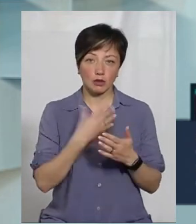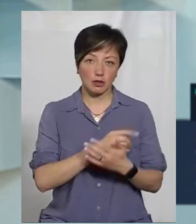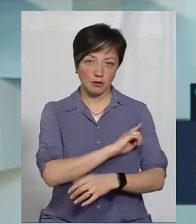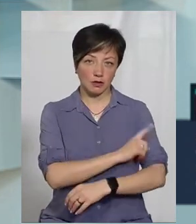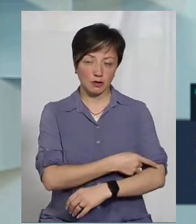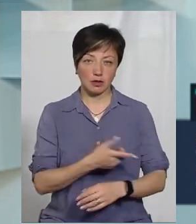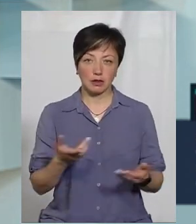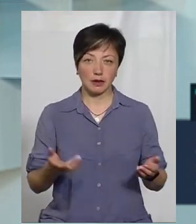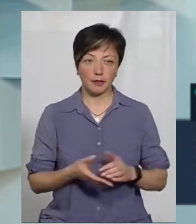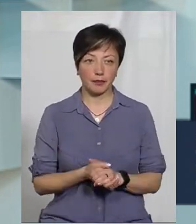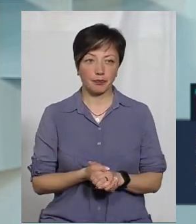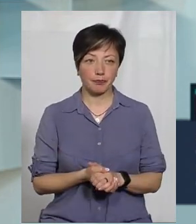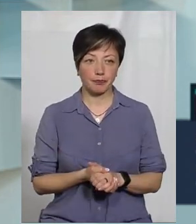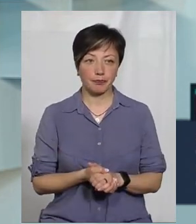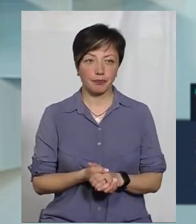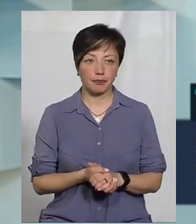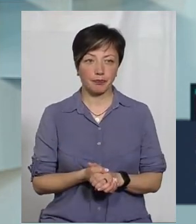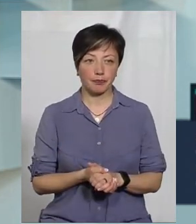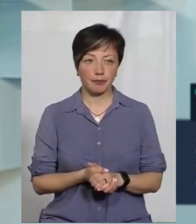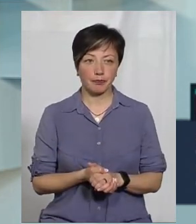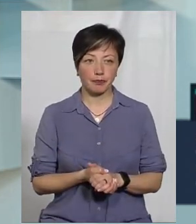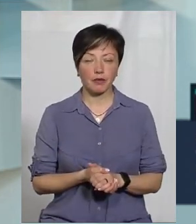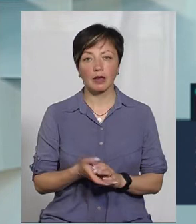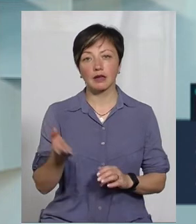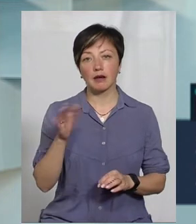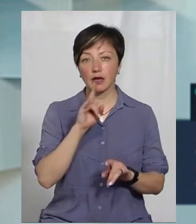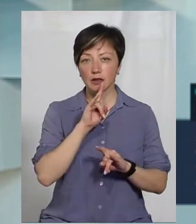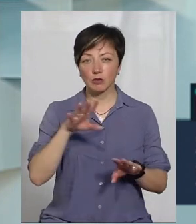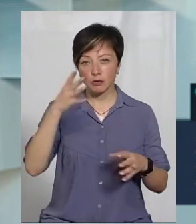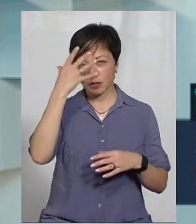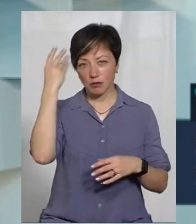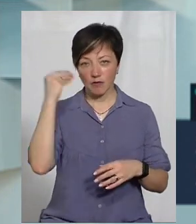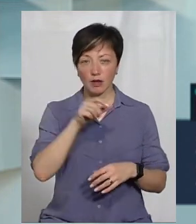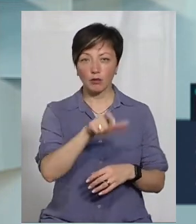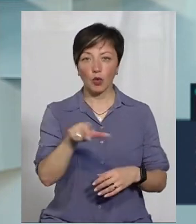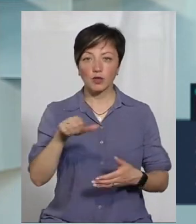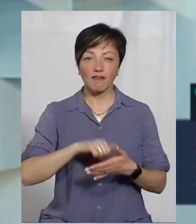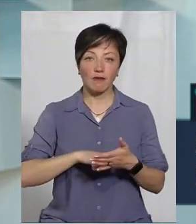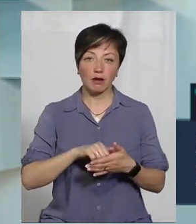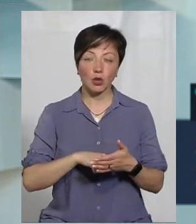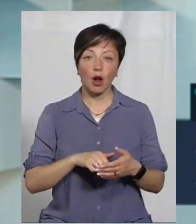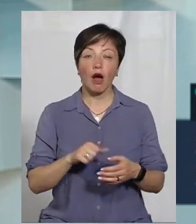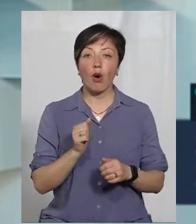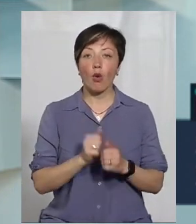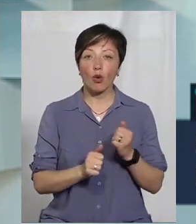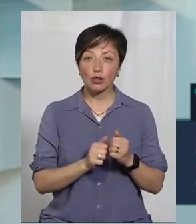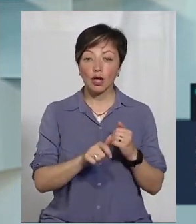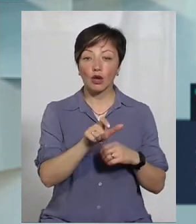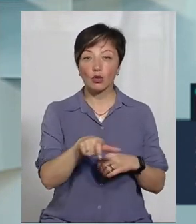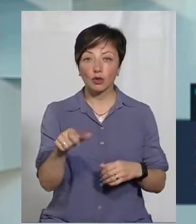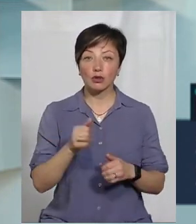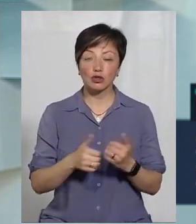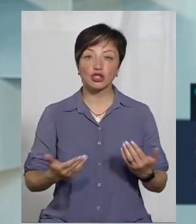Того, якого розуміється. Але давайте не будемо забувати про людський фактор. Тому що кожна людина,